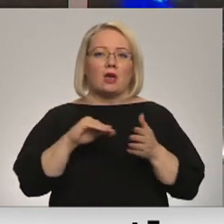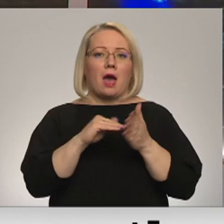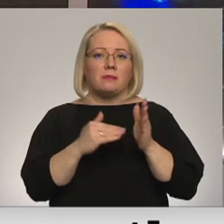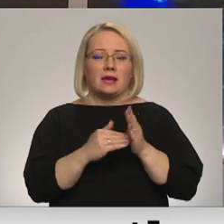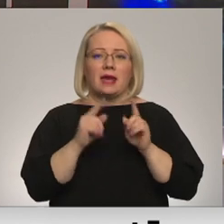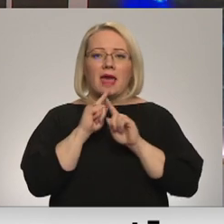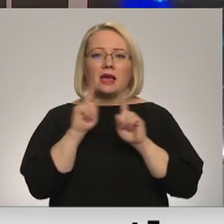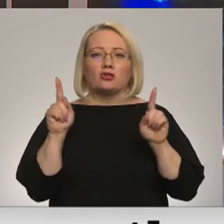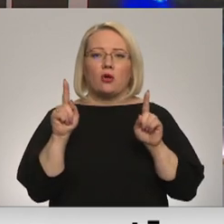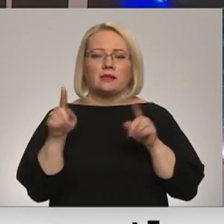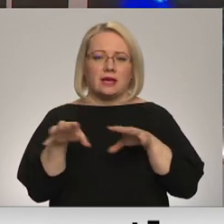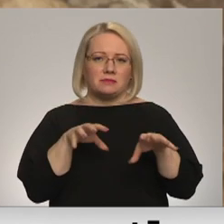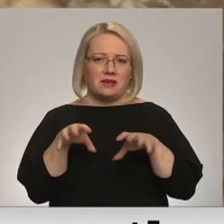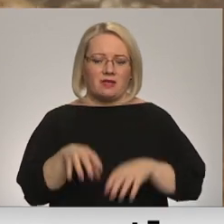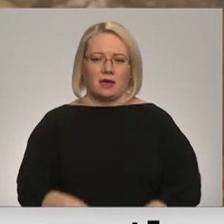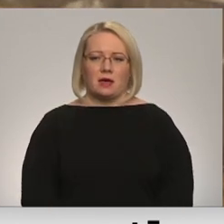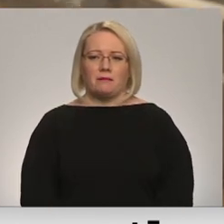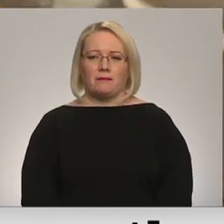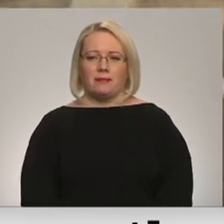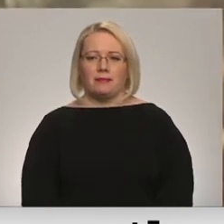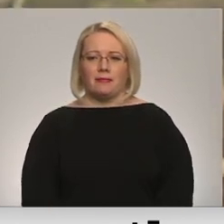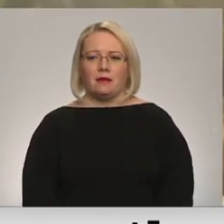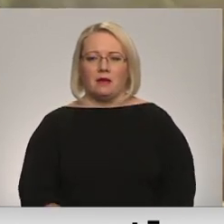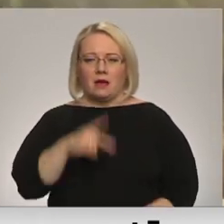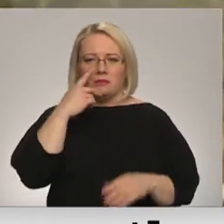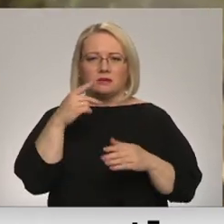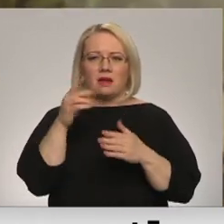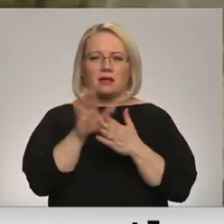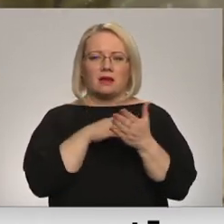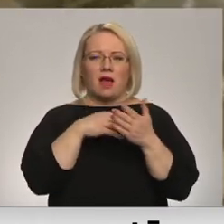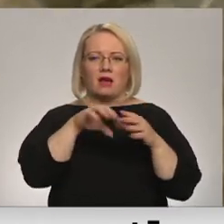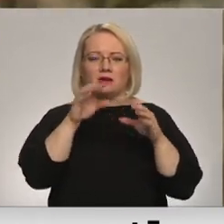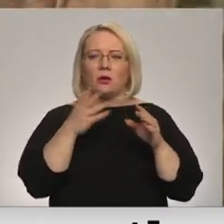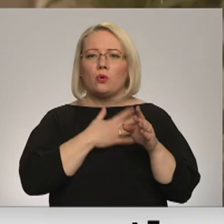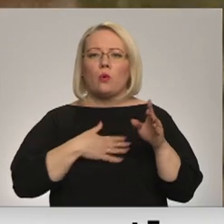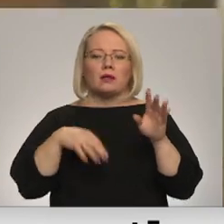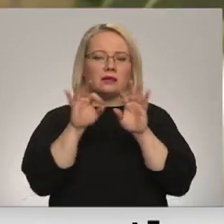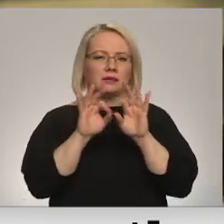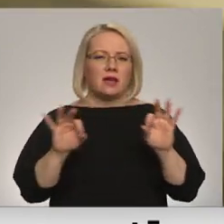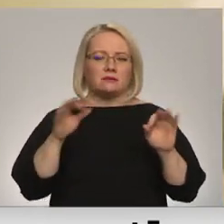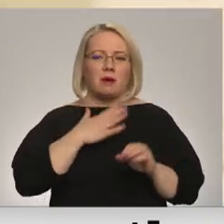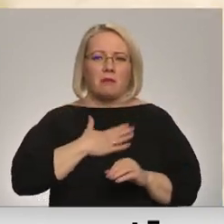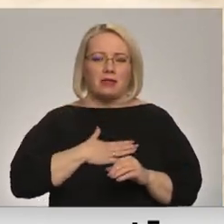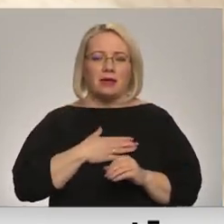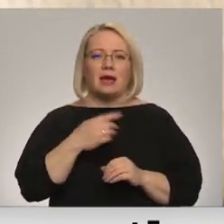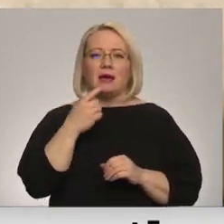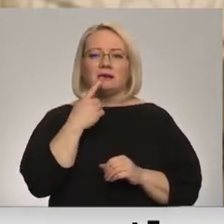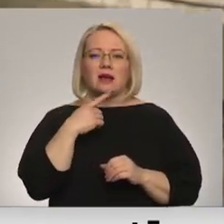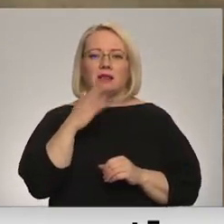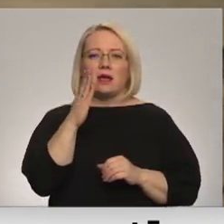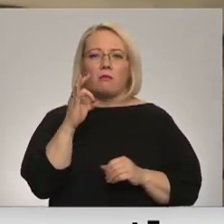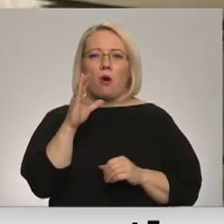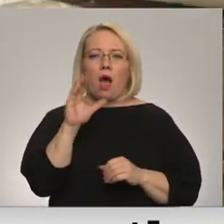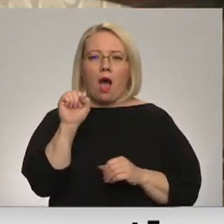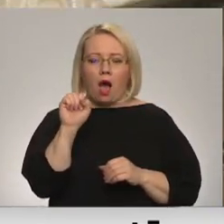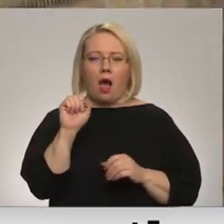Eksotiskajiem dzīvniekiem. Kas par akstu, ne? Ļoti skaists dzīvnieks. Ļoti patīk. Sarkanāstes Boā, Didzis